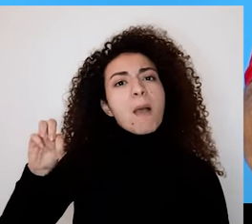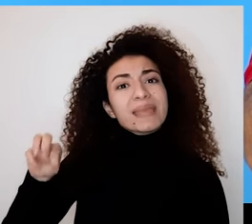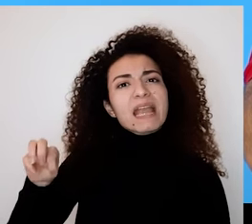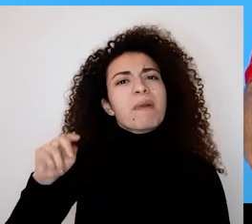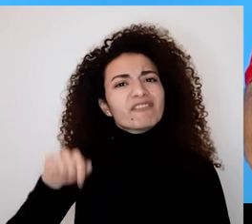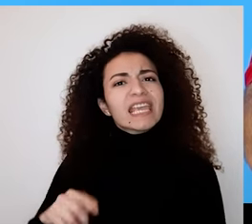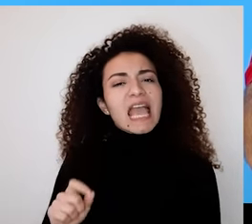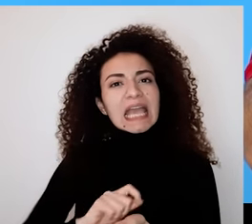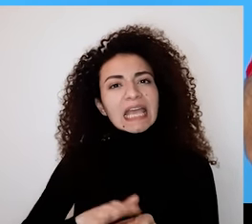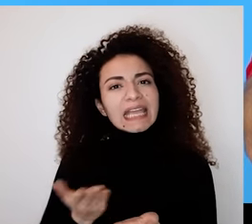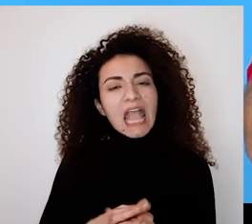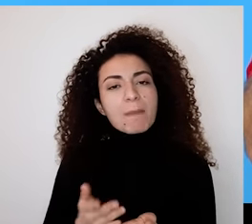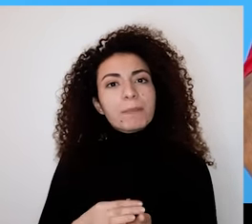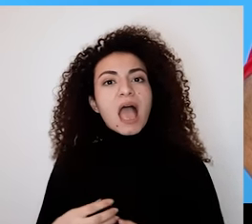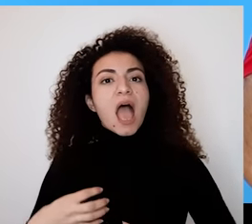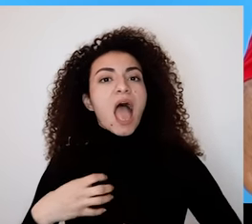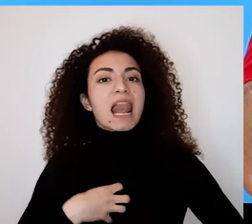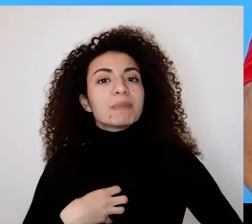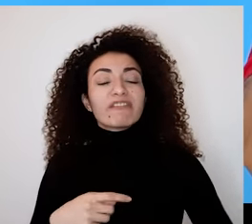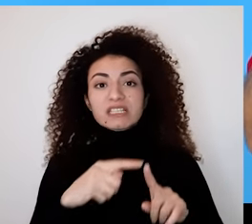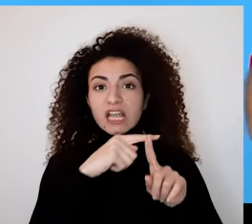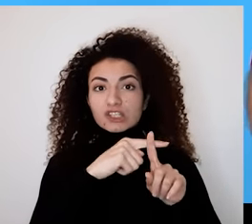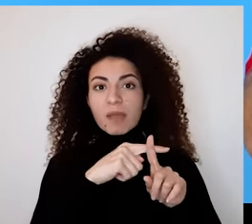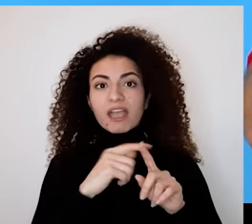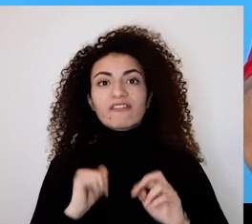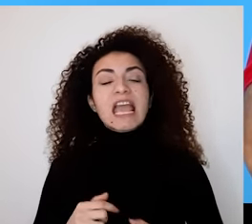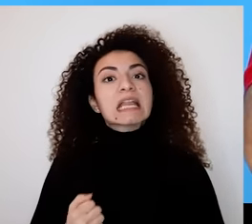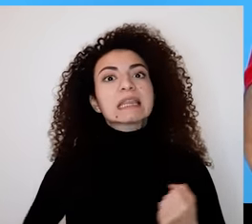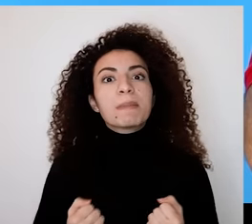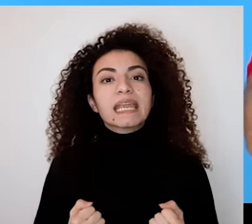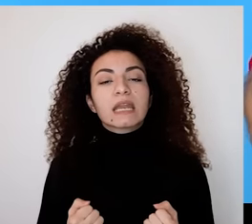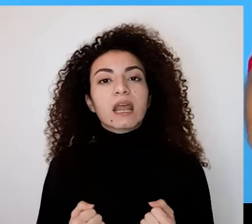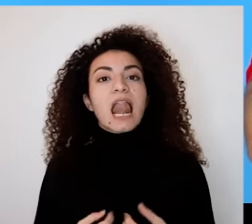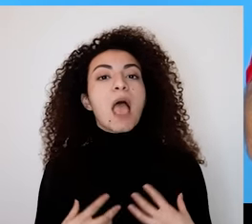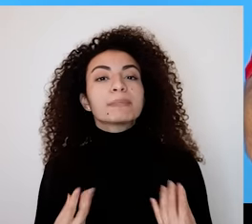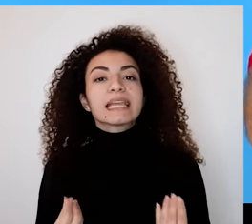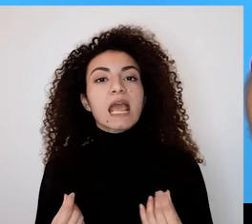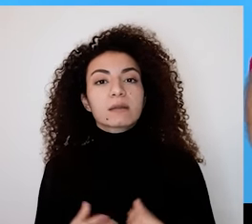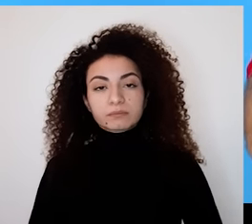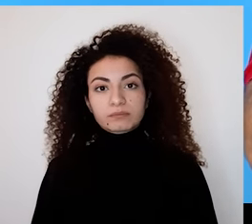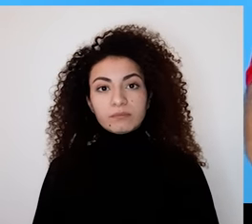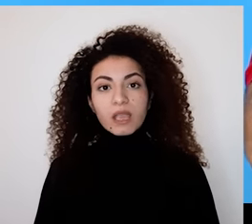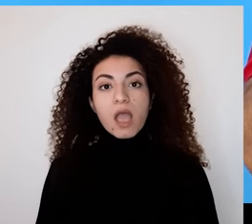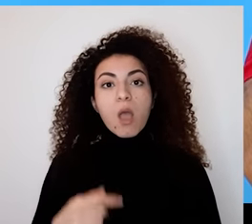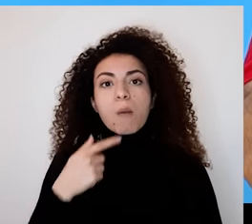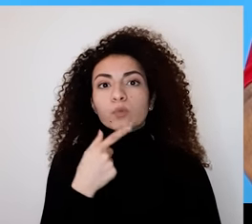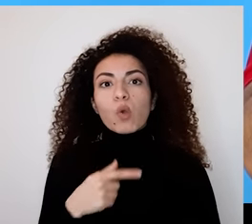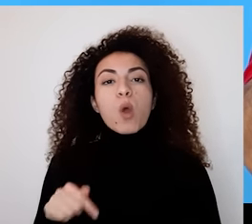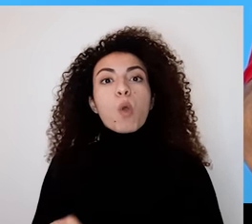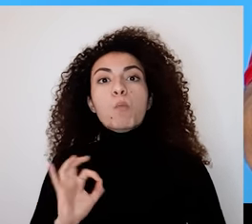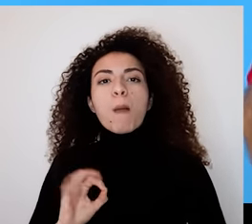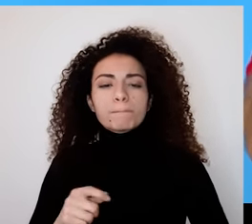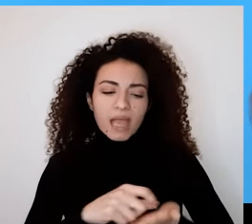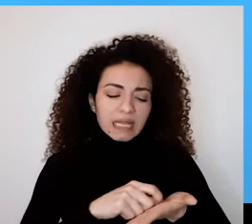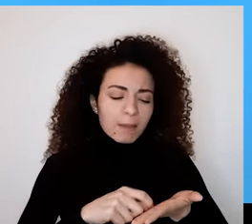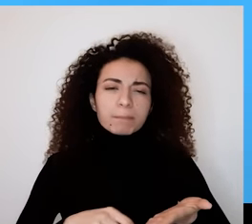مريم أكتار اختبار مؤلفة كتابة علم النفس الإيجابة للتغلب على الاكتئاب اختبار شخصي للإمتنين وبتقول عن